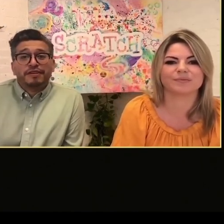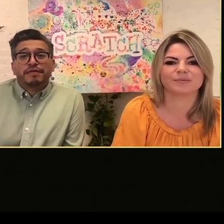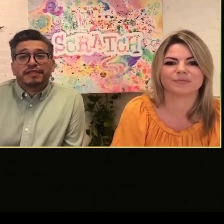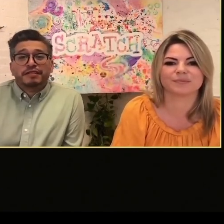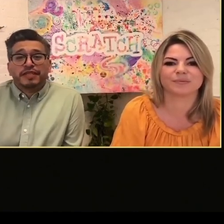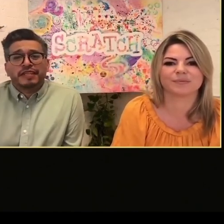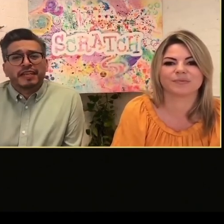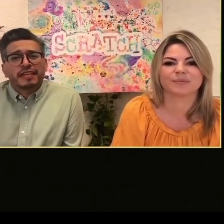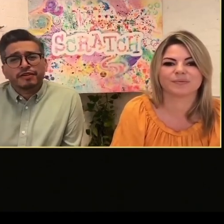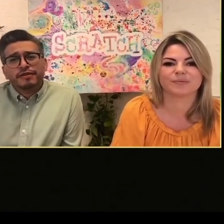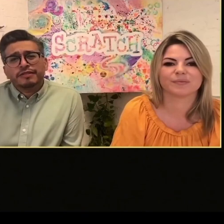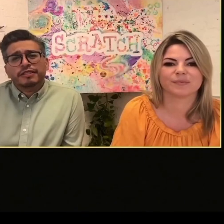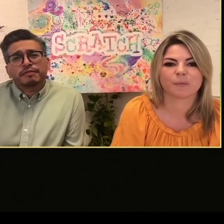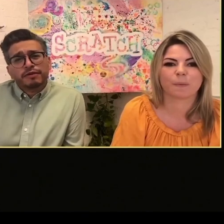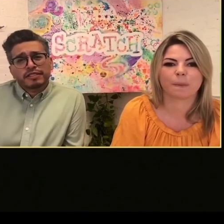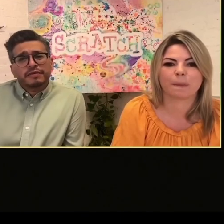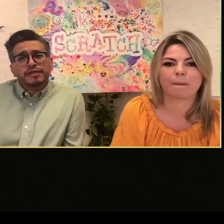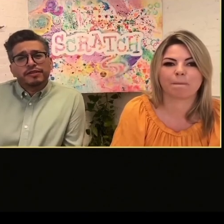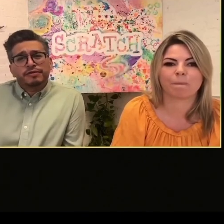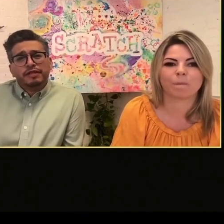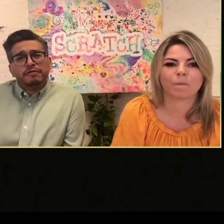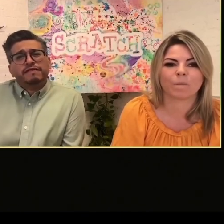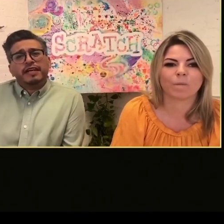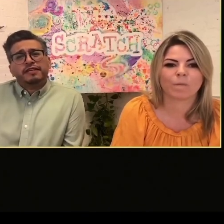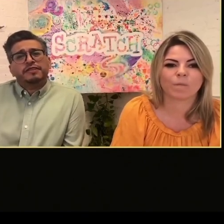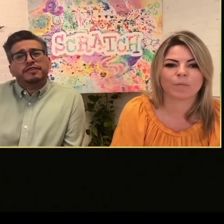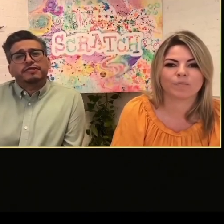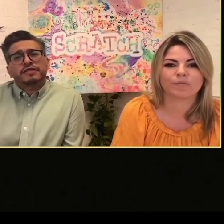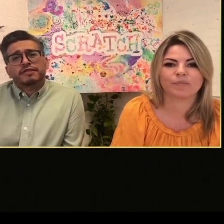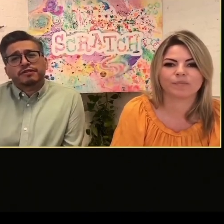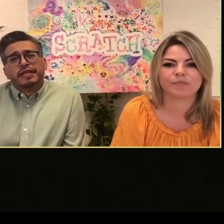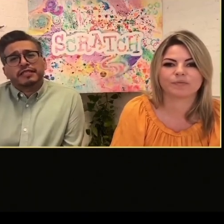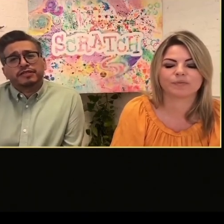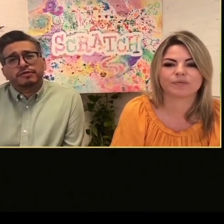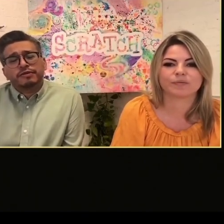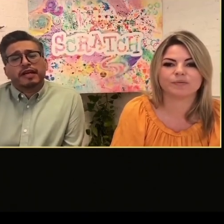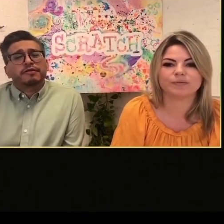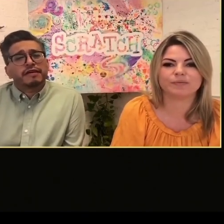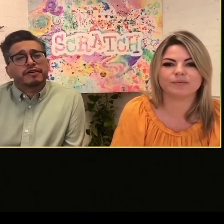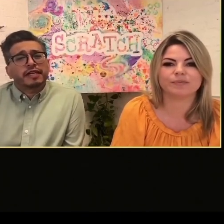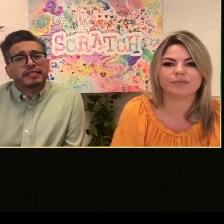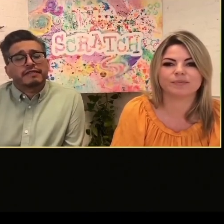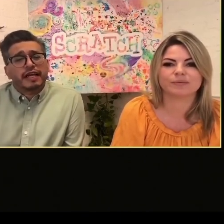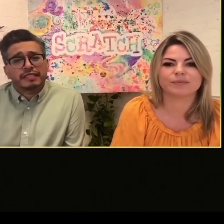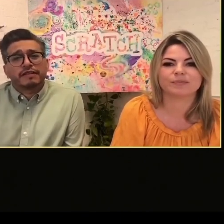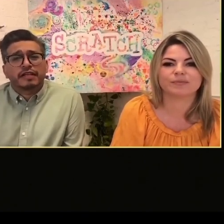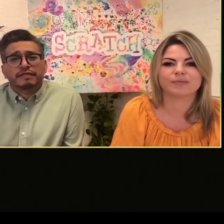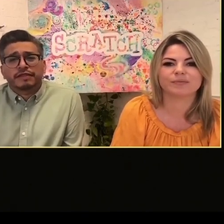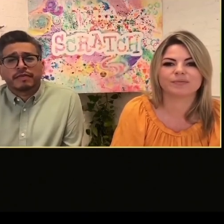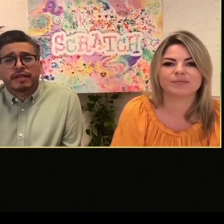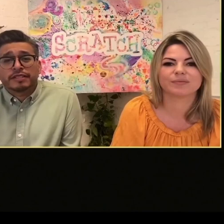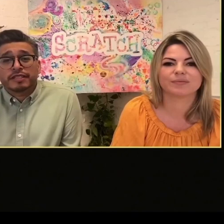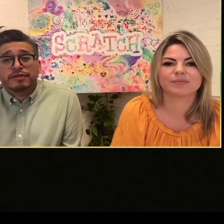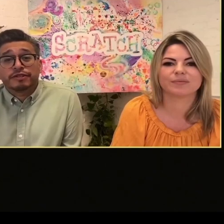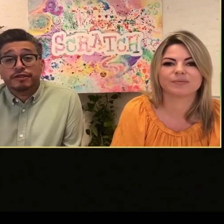Avremo due sedute sociali e avremo quattro round di collegamenti. In ognuna di queste sedute